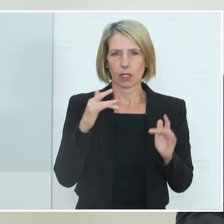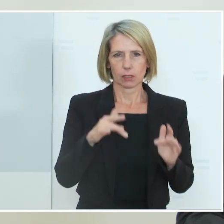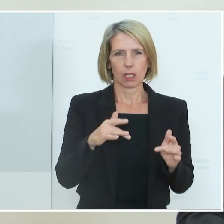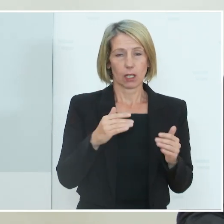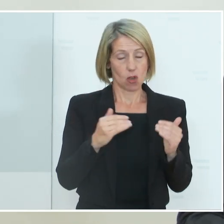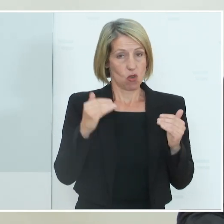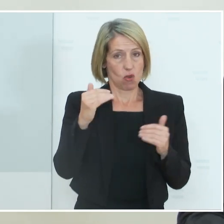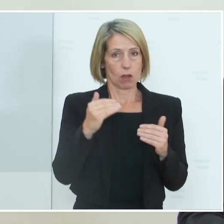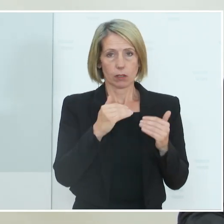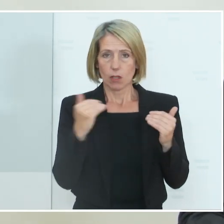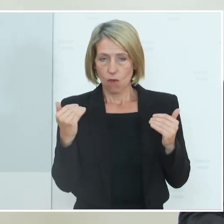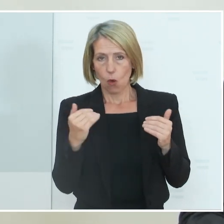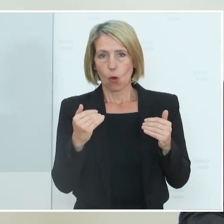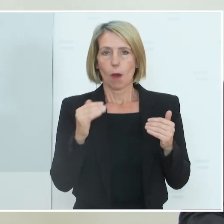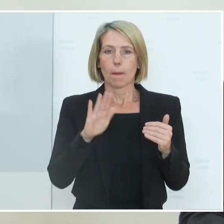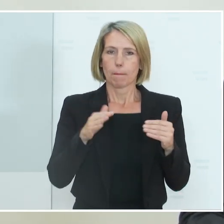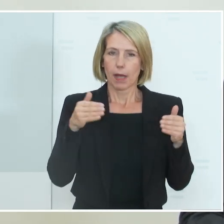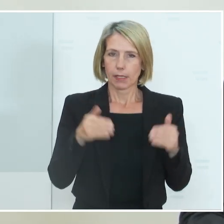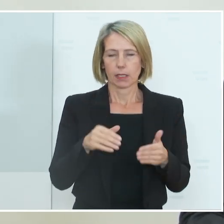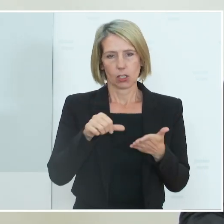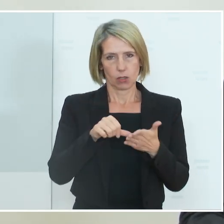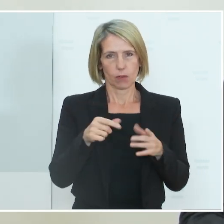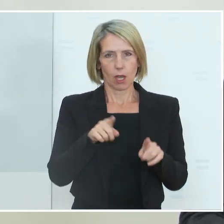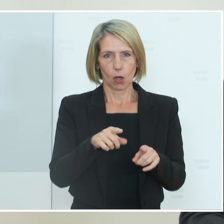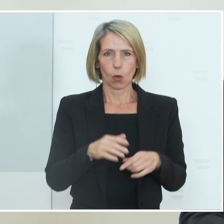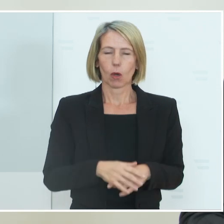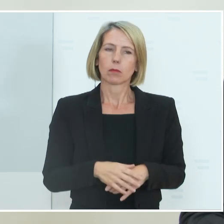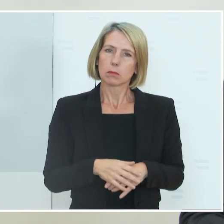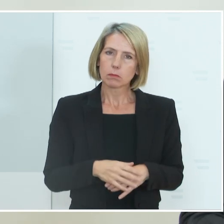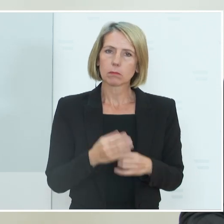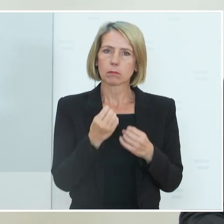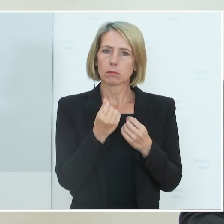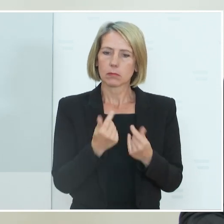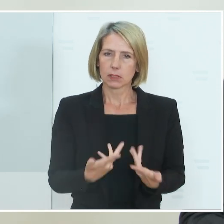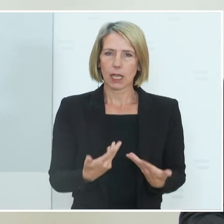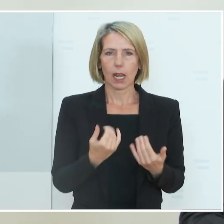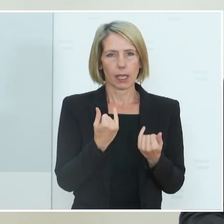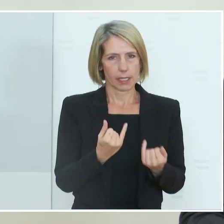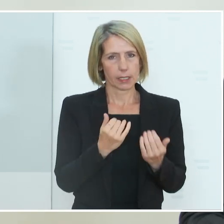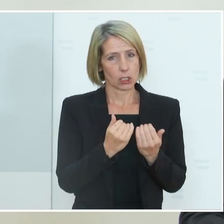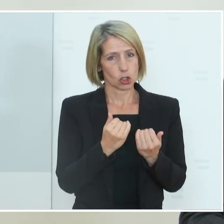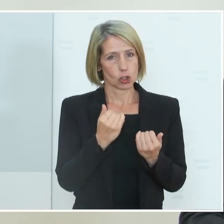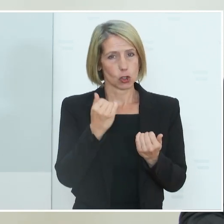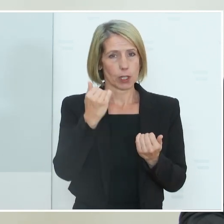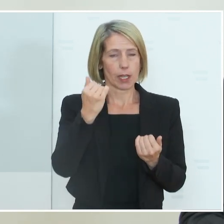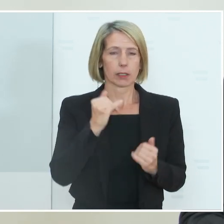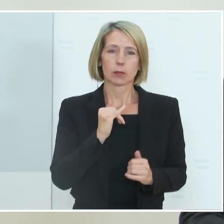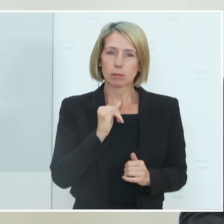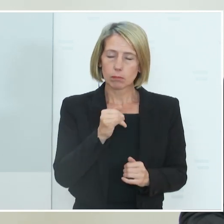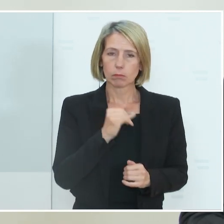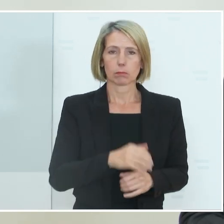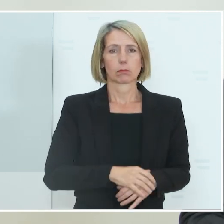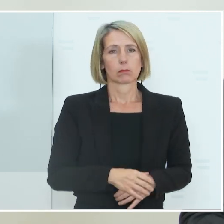den Intensivstationen. Die Inzidenzien steigen jetzt wieder. Wir haben die